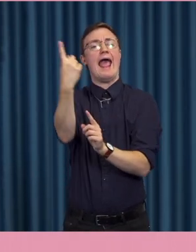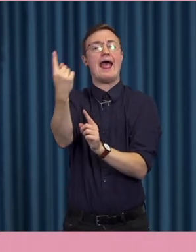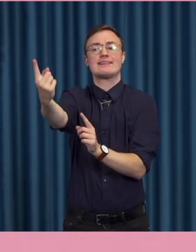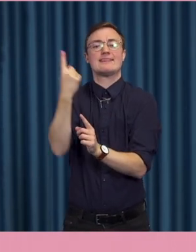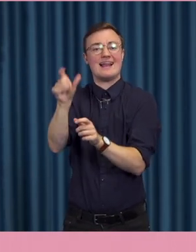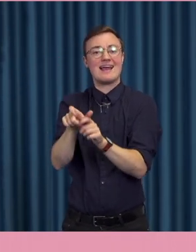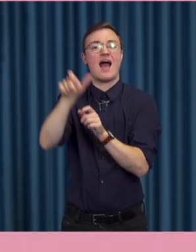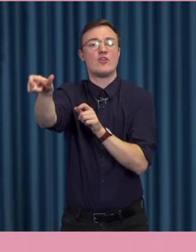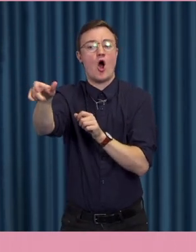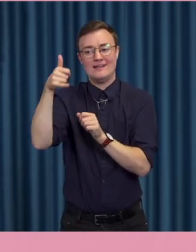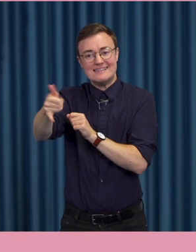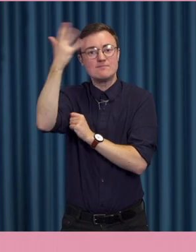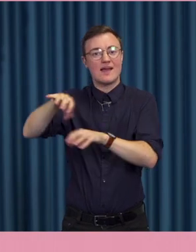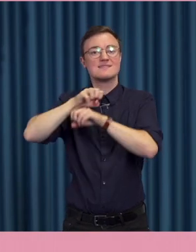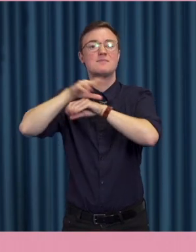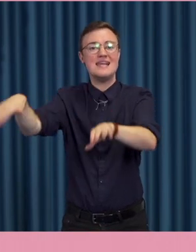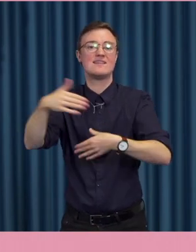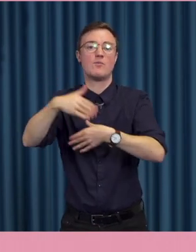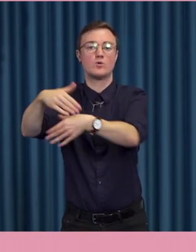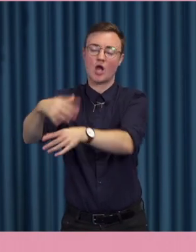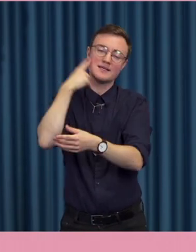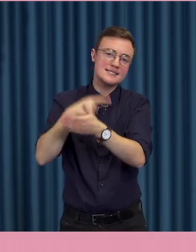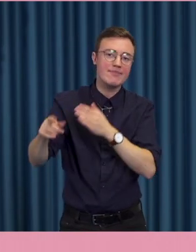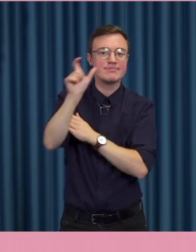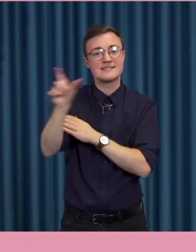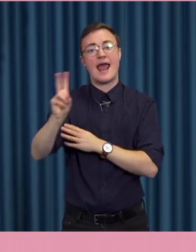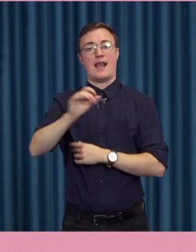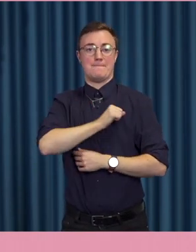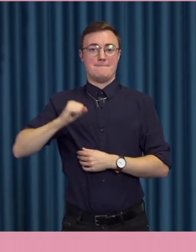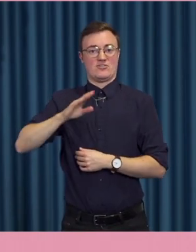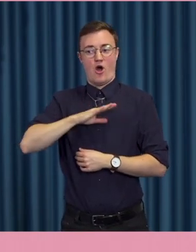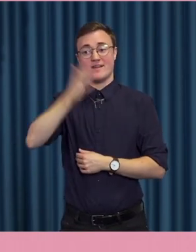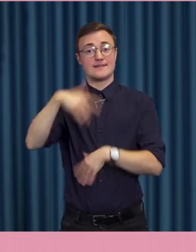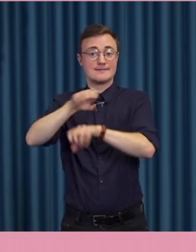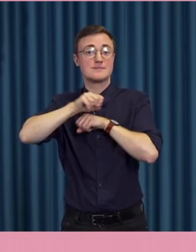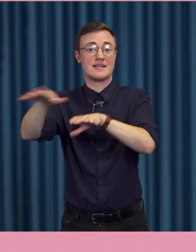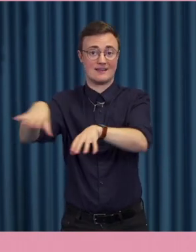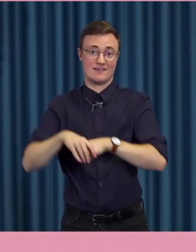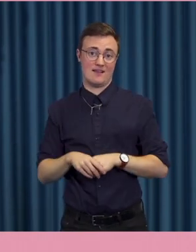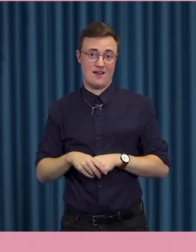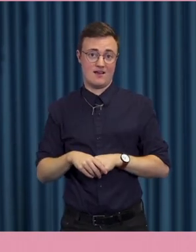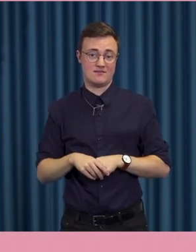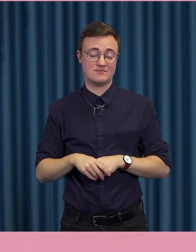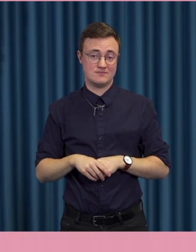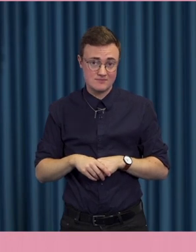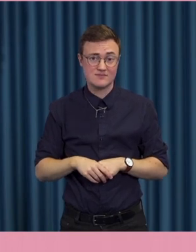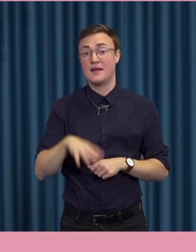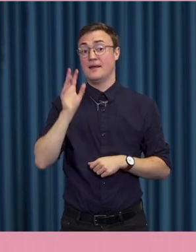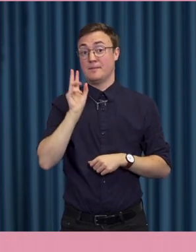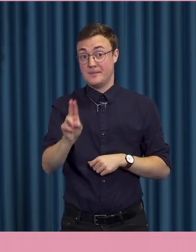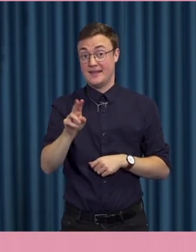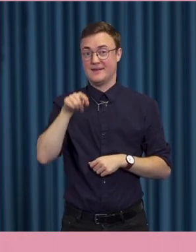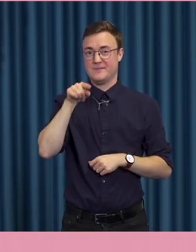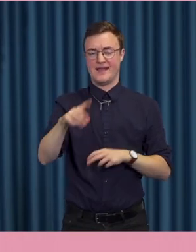genom vilka makthavare och kändisar kan påverka snarare än en demokratiserande och utjämnande kraft. Faktum är att den här